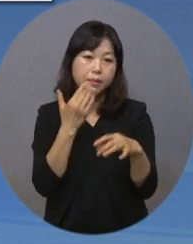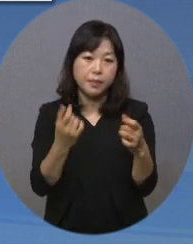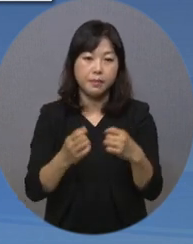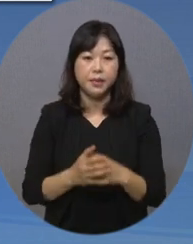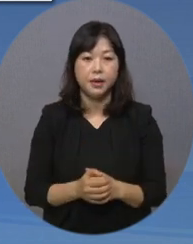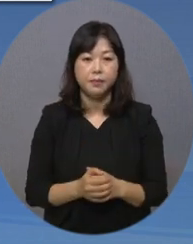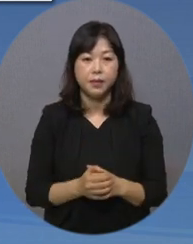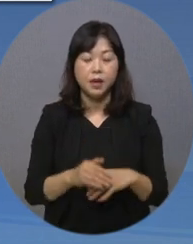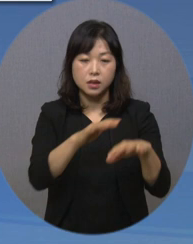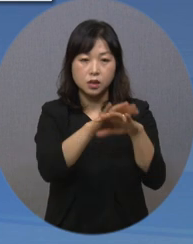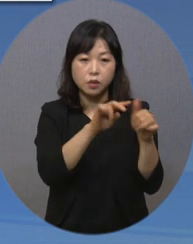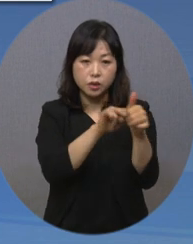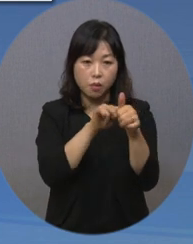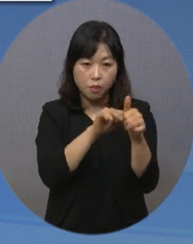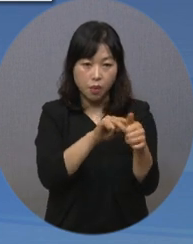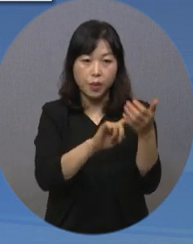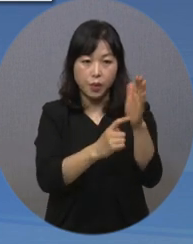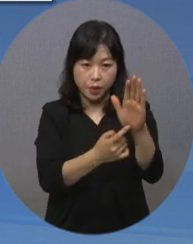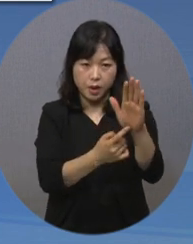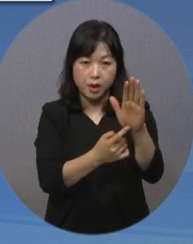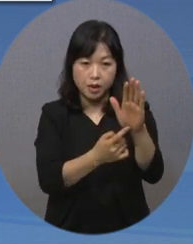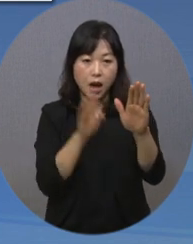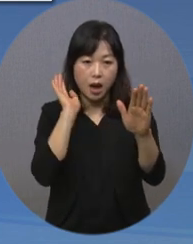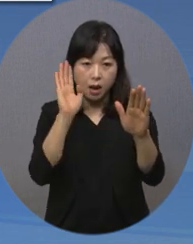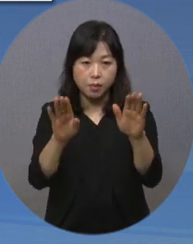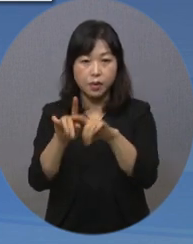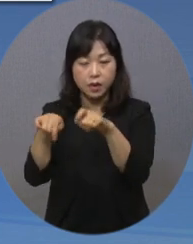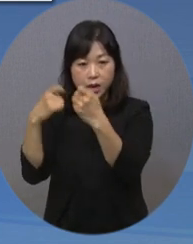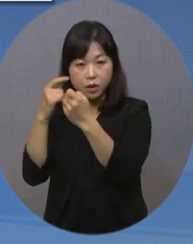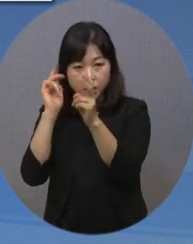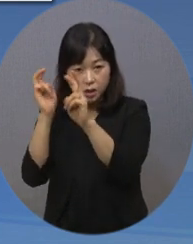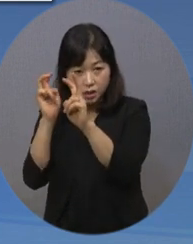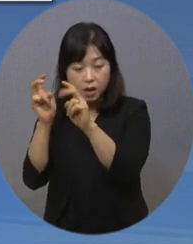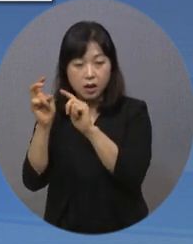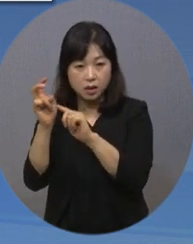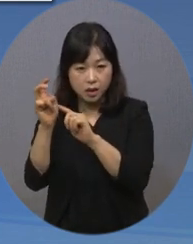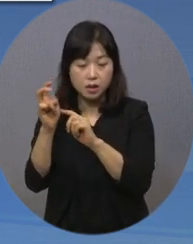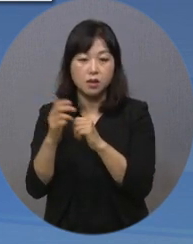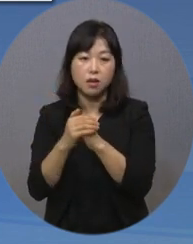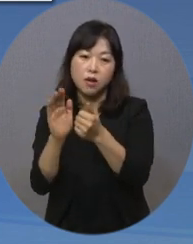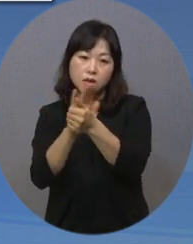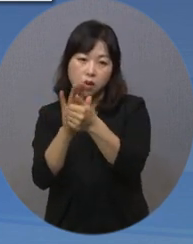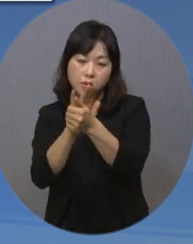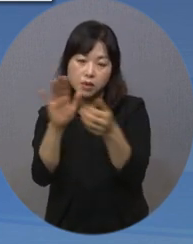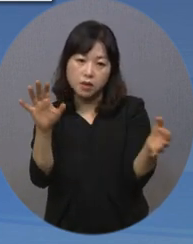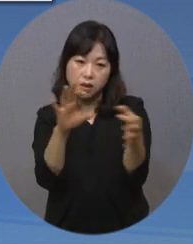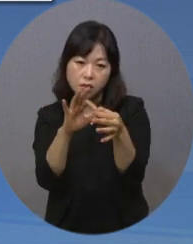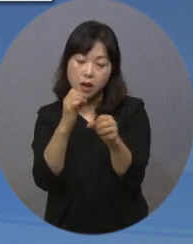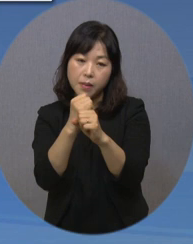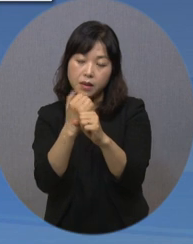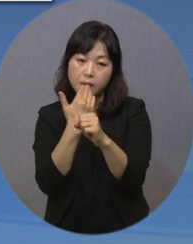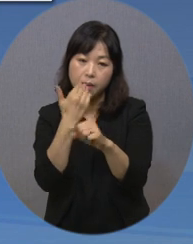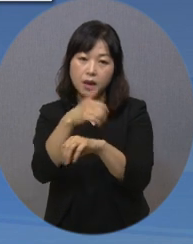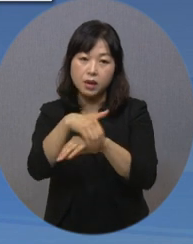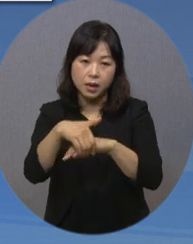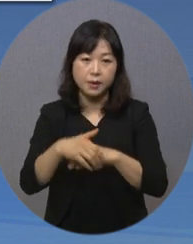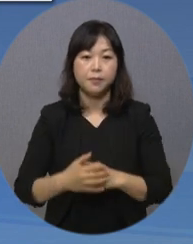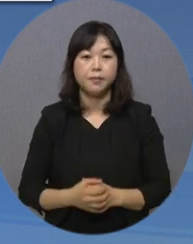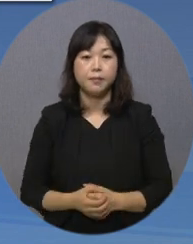구축한 지도 정보를 공개해 향후 민간기업 등에서 부가서비스를 창출할 수 있도록 할 방침입니다.